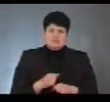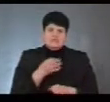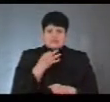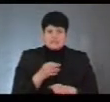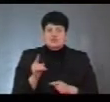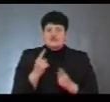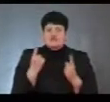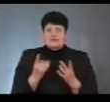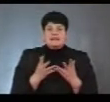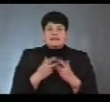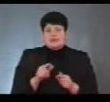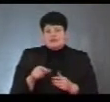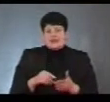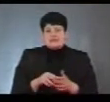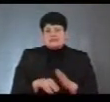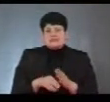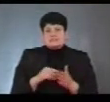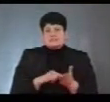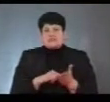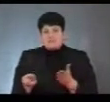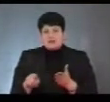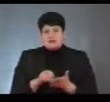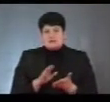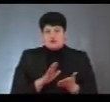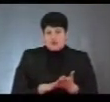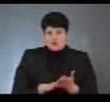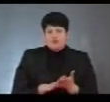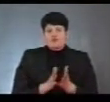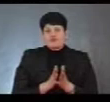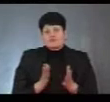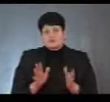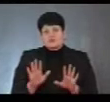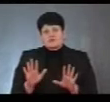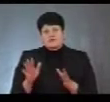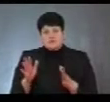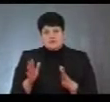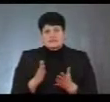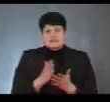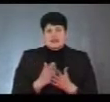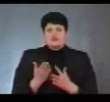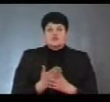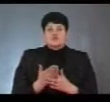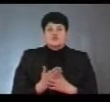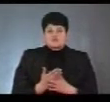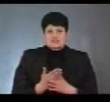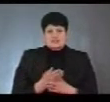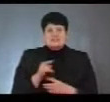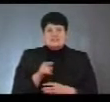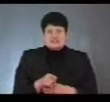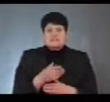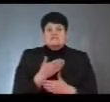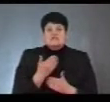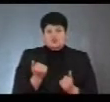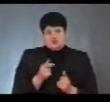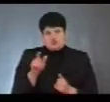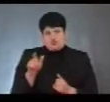що дуже велика кількість людей знімається з обліку і саме, в основному, з мотивів наявності субсидій, чи, вірніше, відсутності у людини,